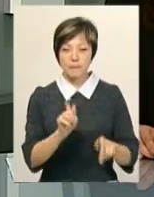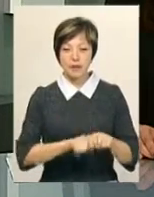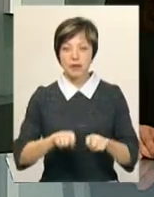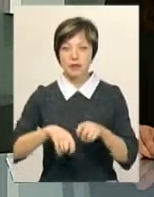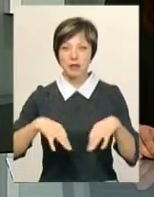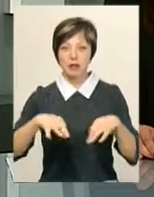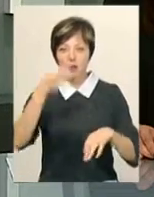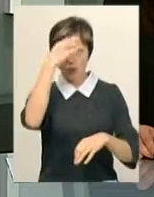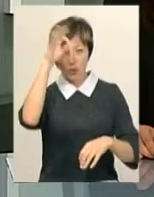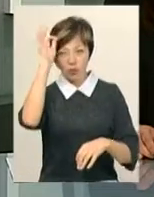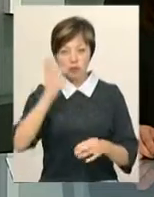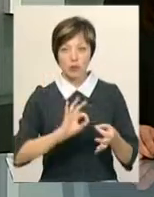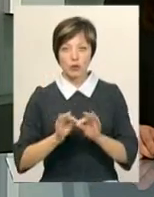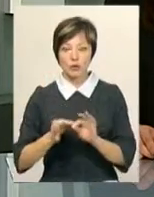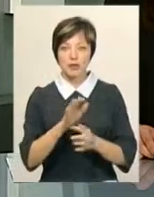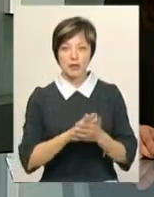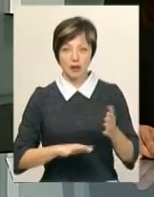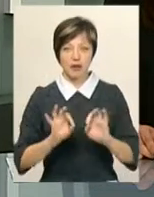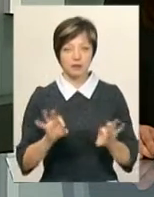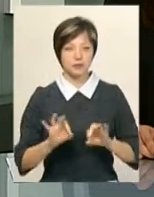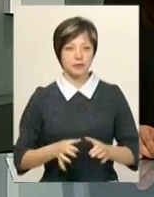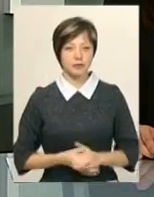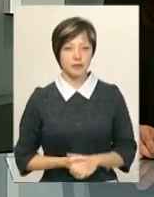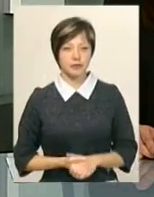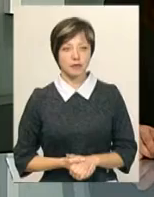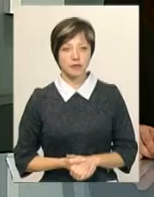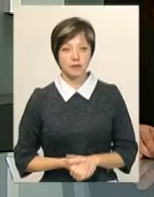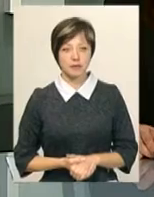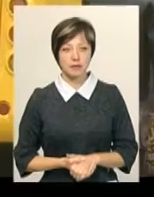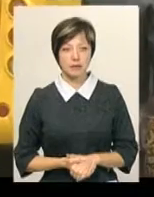транспорту поліцією. Подробиці дізнавалася Вікторія Зелінська.